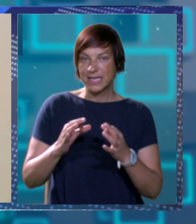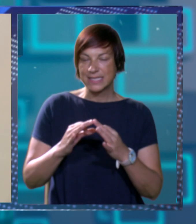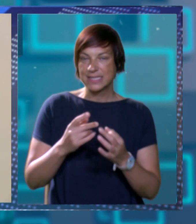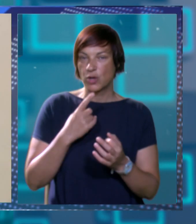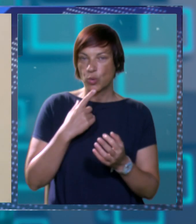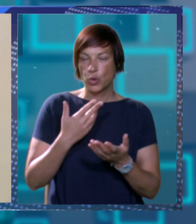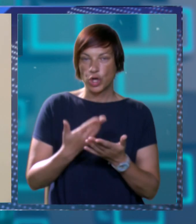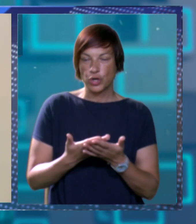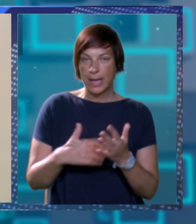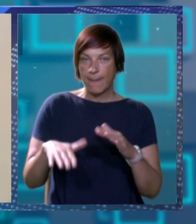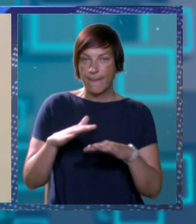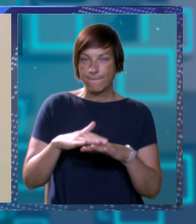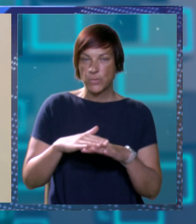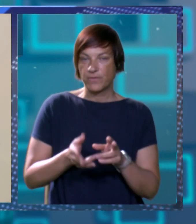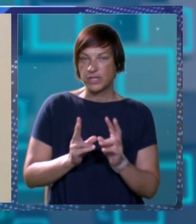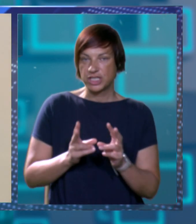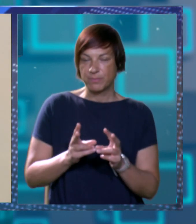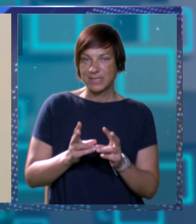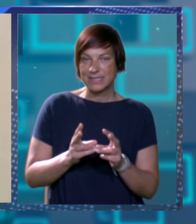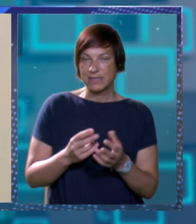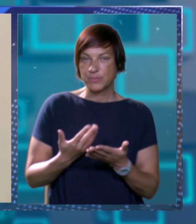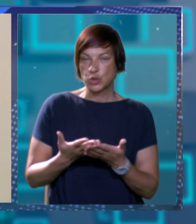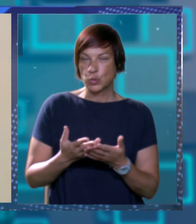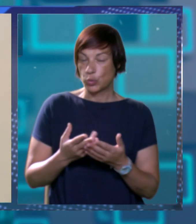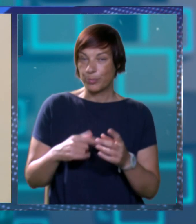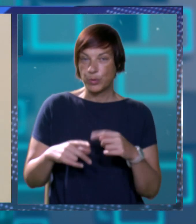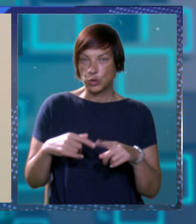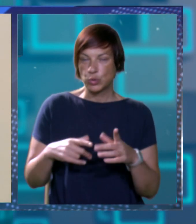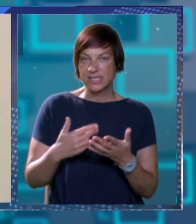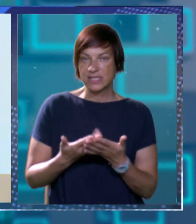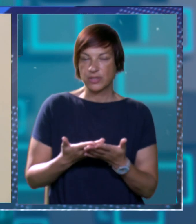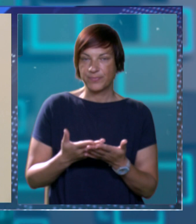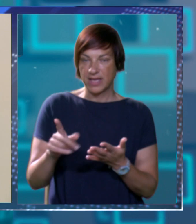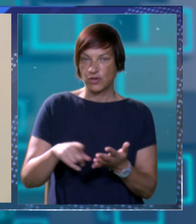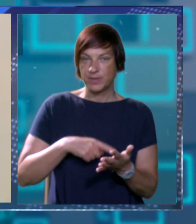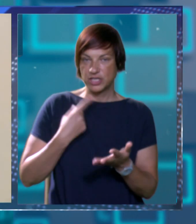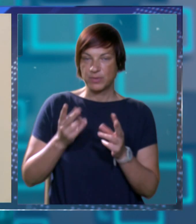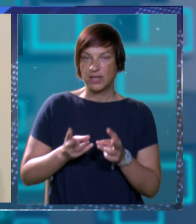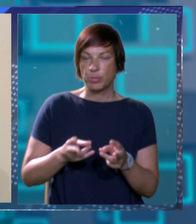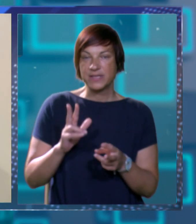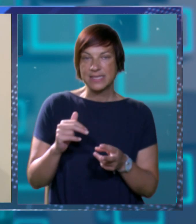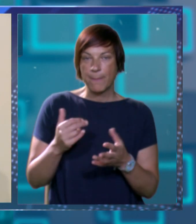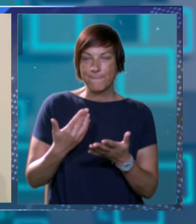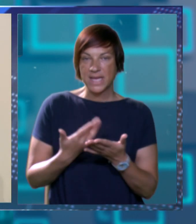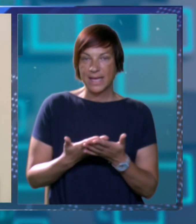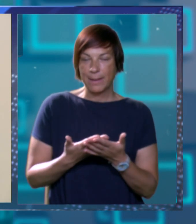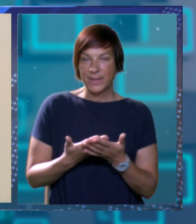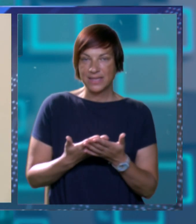u kojoj povećavamo zimsku zimsku produkciju tako da ćemo tijekom ove zime imati